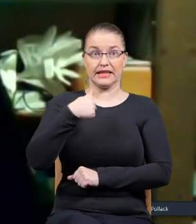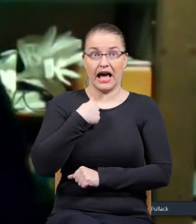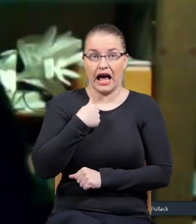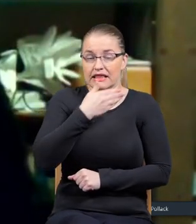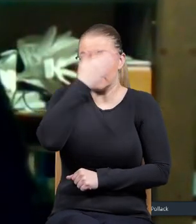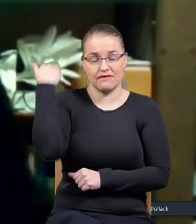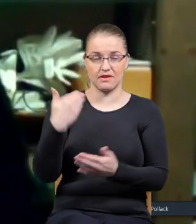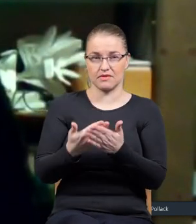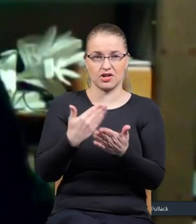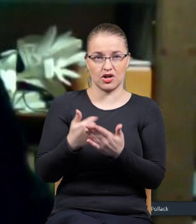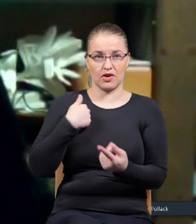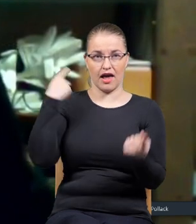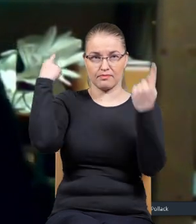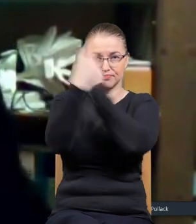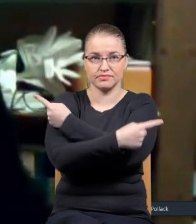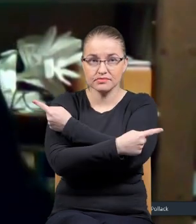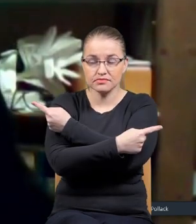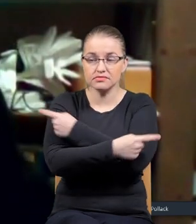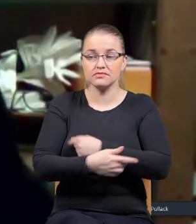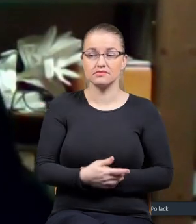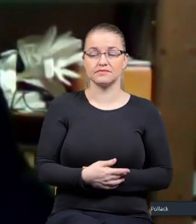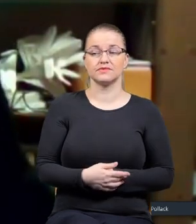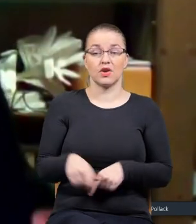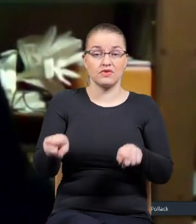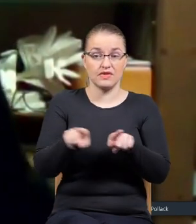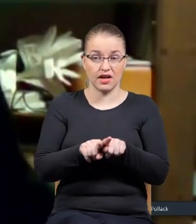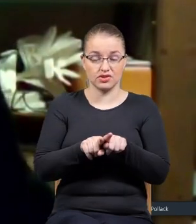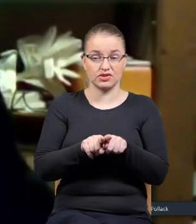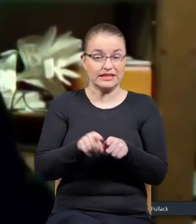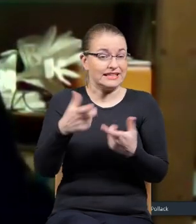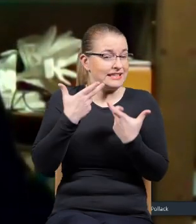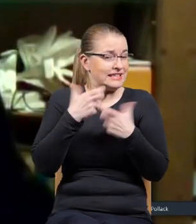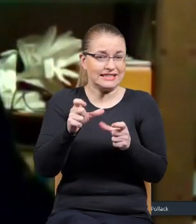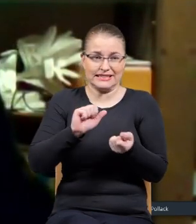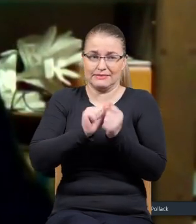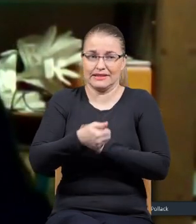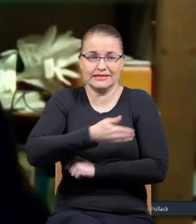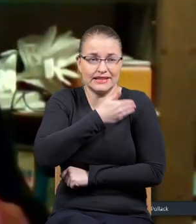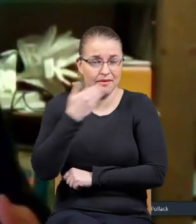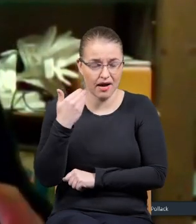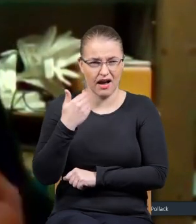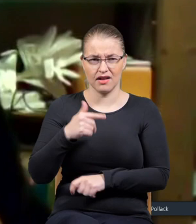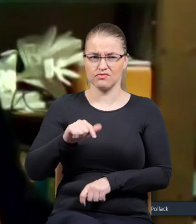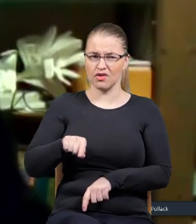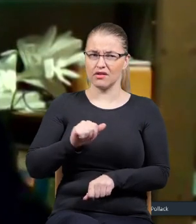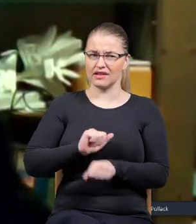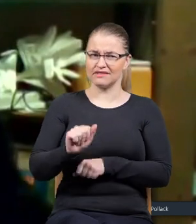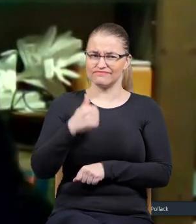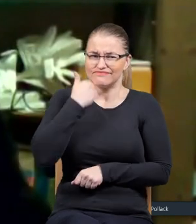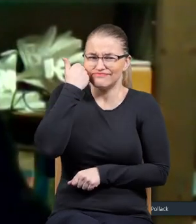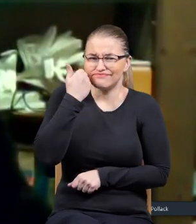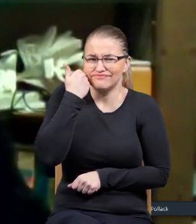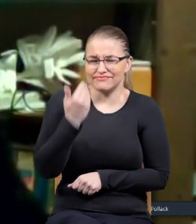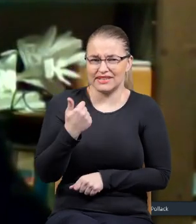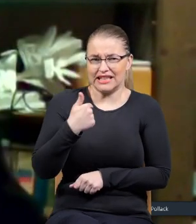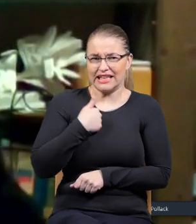dlaczego ja się pomyliłem. Oczywiście to też znowu nic nie zmienia, ale to jest jednak szanujące,